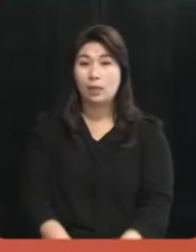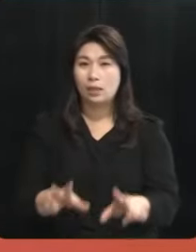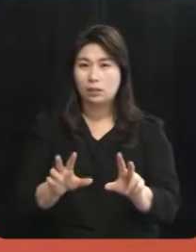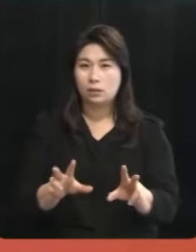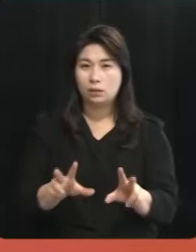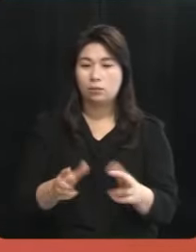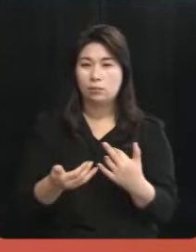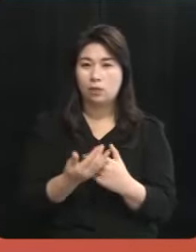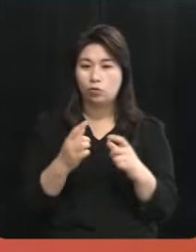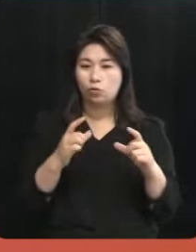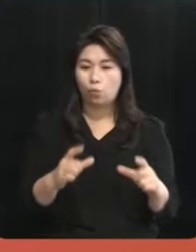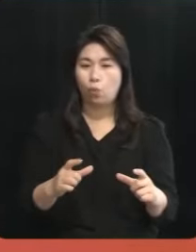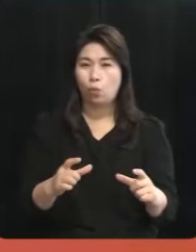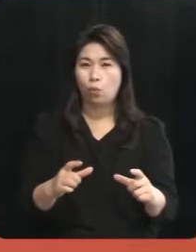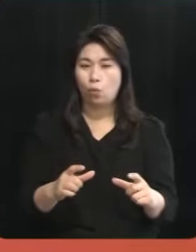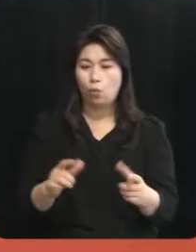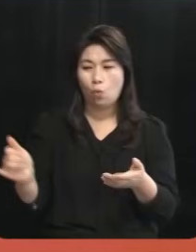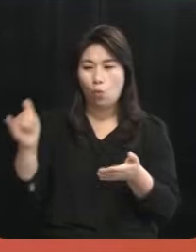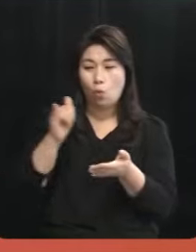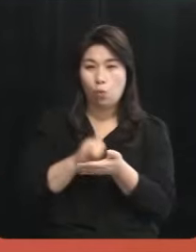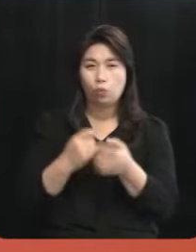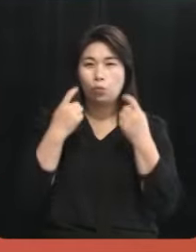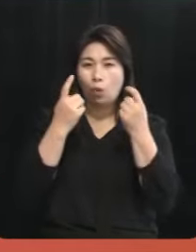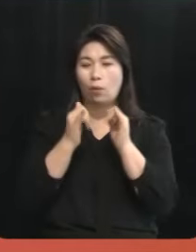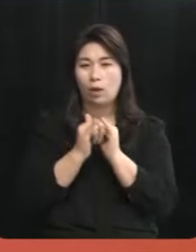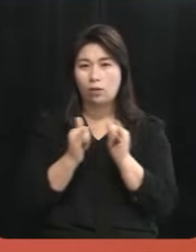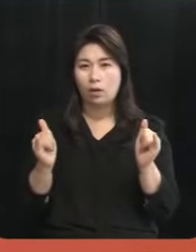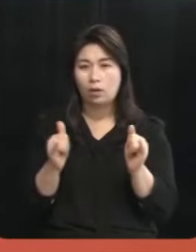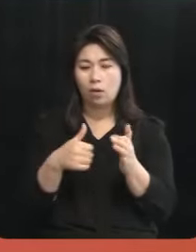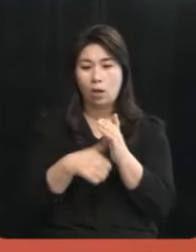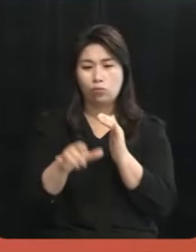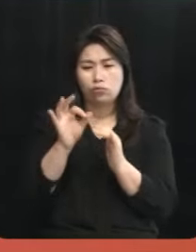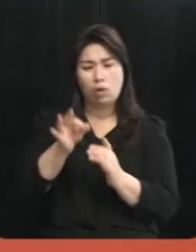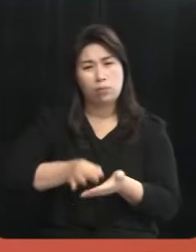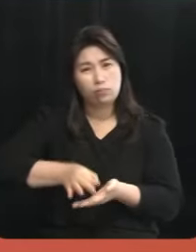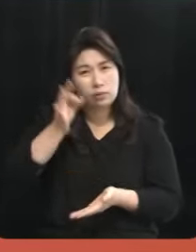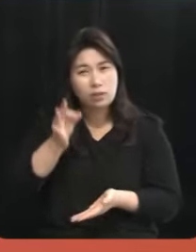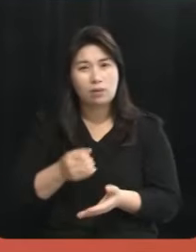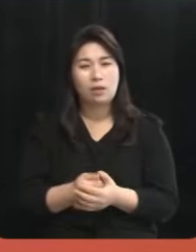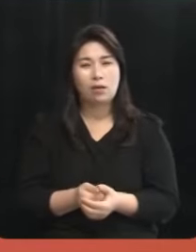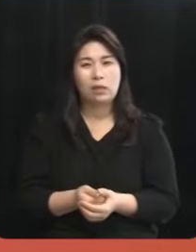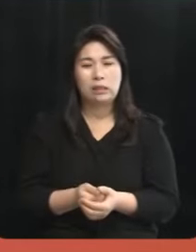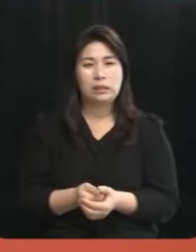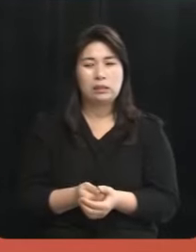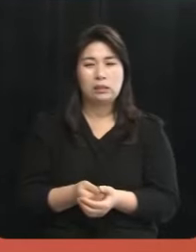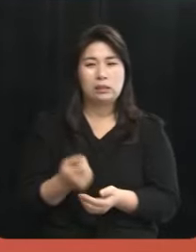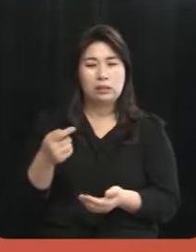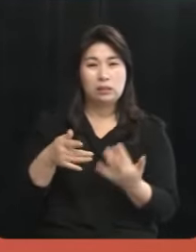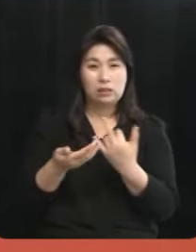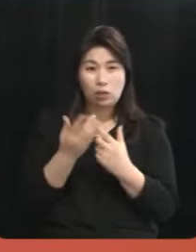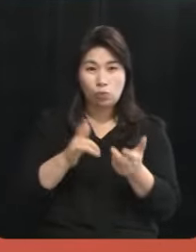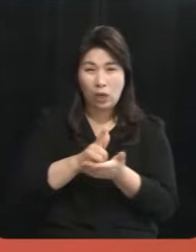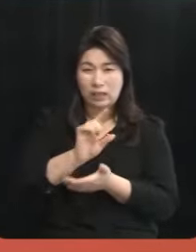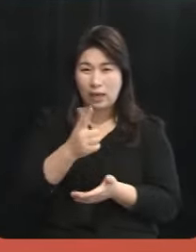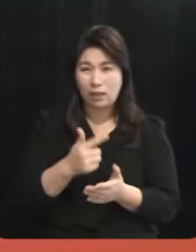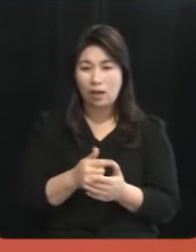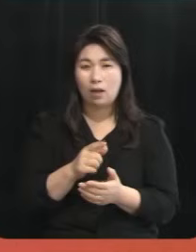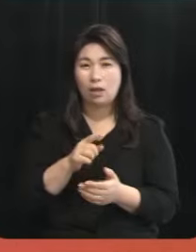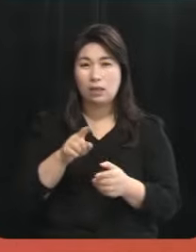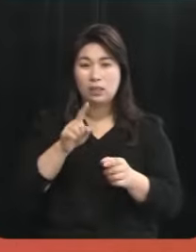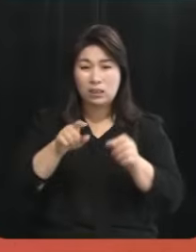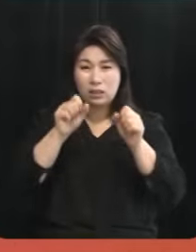제주를 찾는 관광객들이 아무래도 물가가 비싸다 하고 외면을 하고 있는 실정입니다 하필 지금